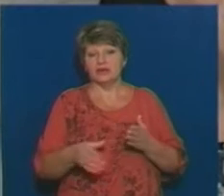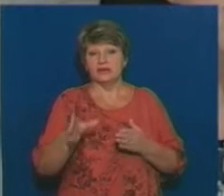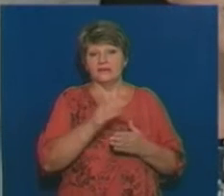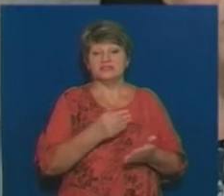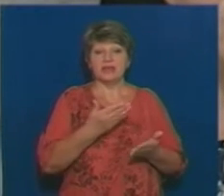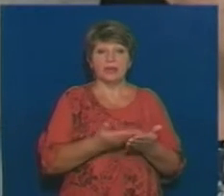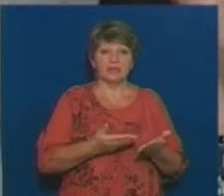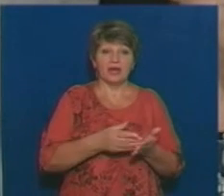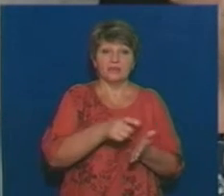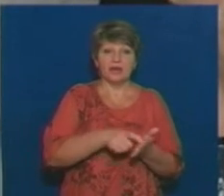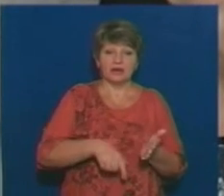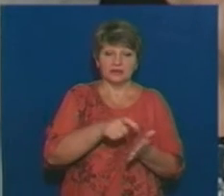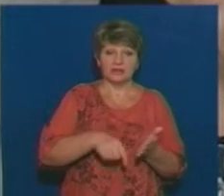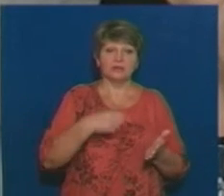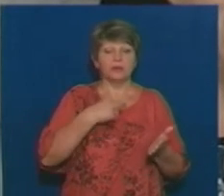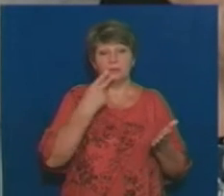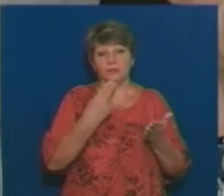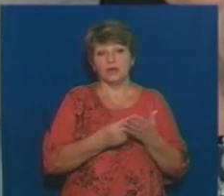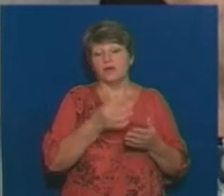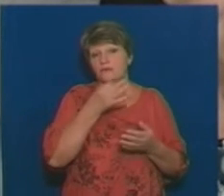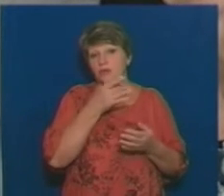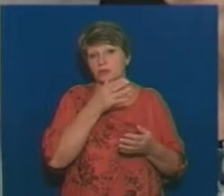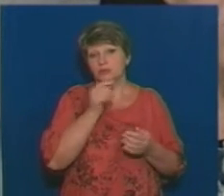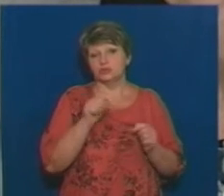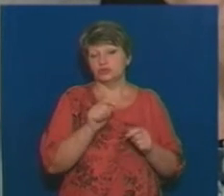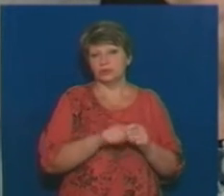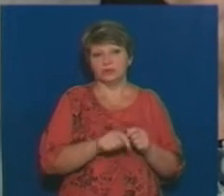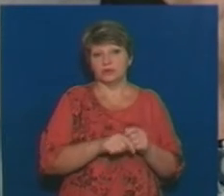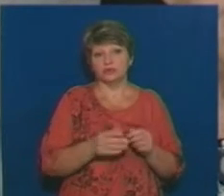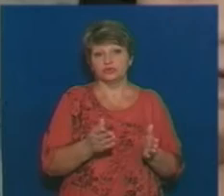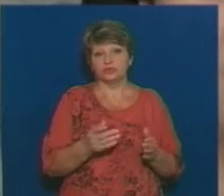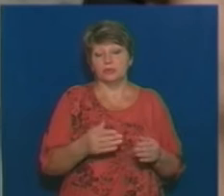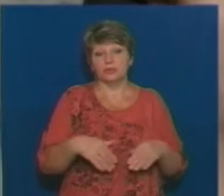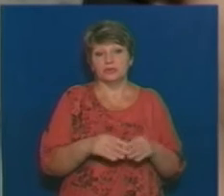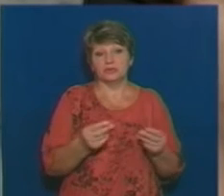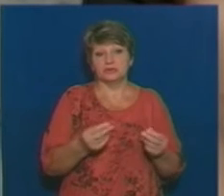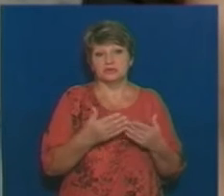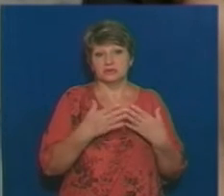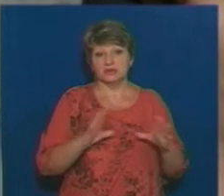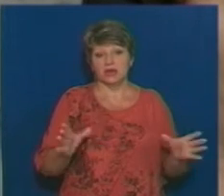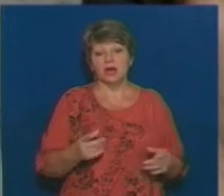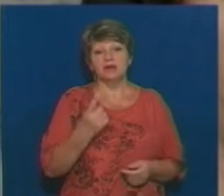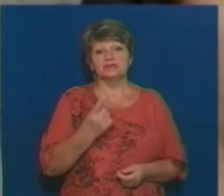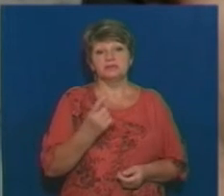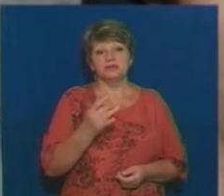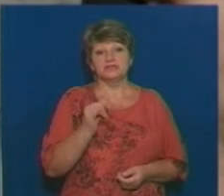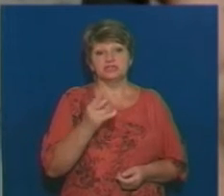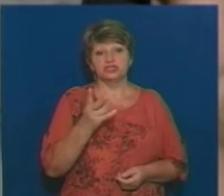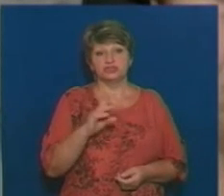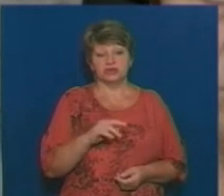поставщика накладні наші. У будь-який час можна це провірити, що таки ціни не впускали. А з 1 січня в цьому році,